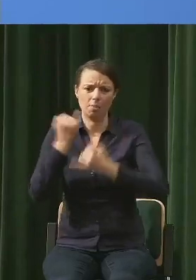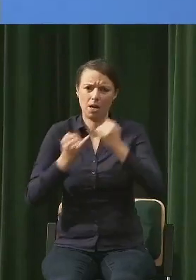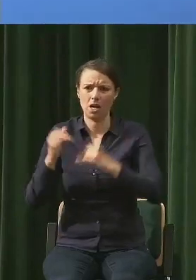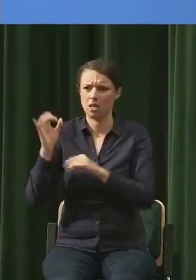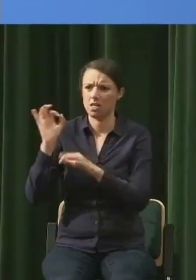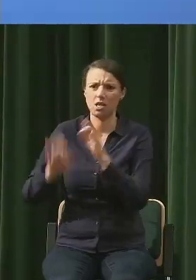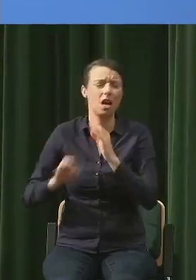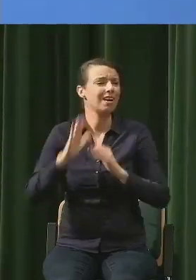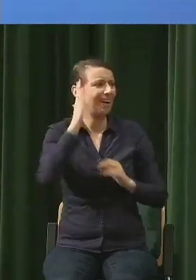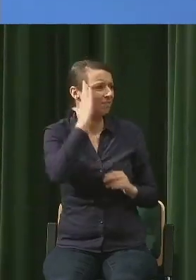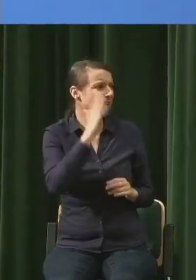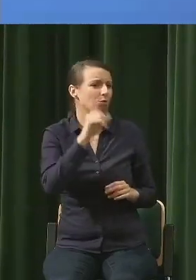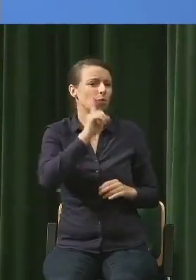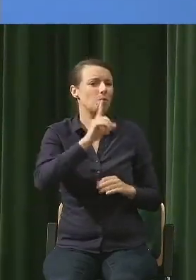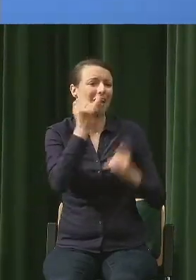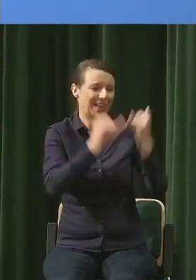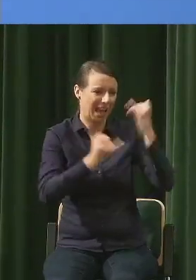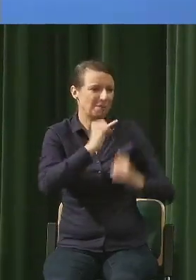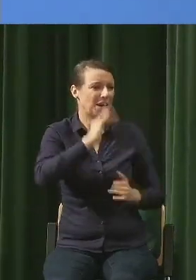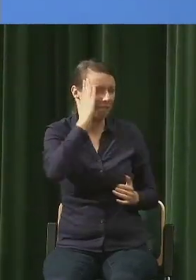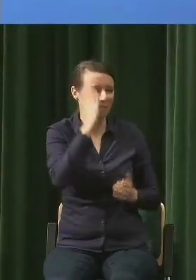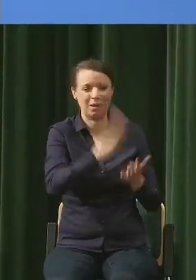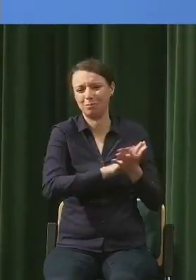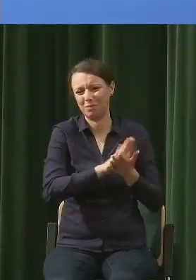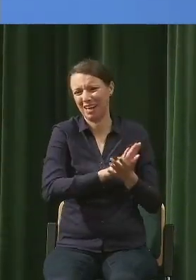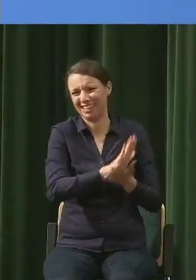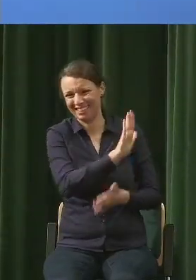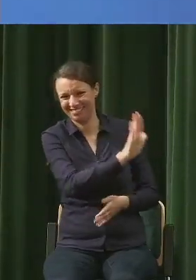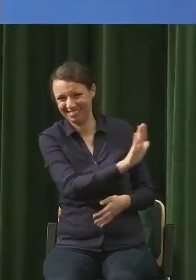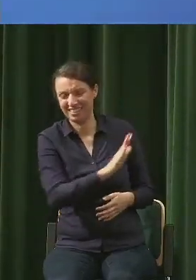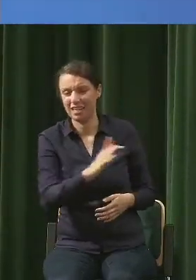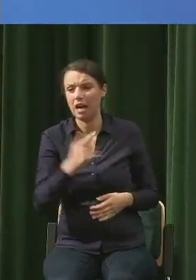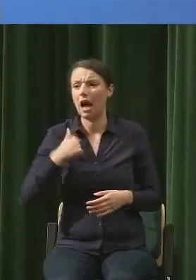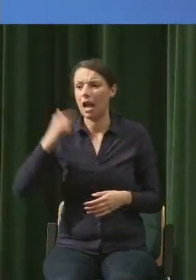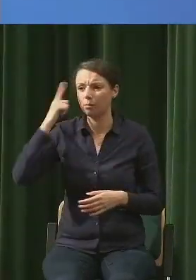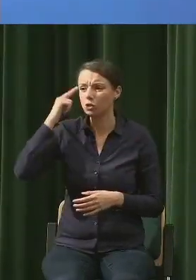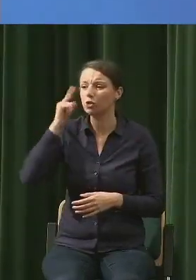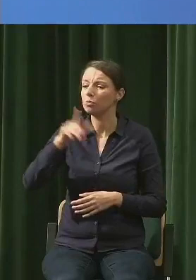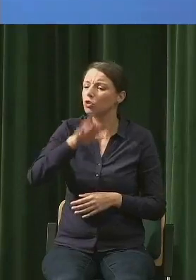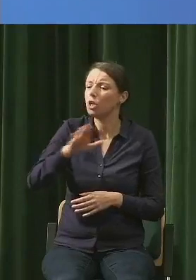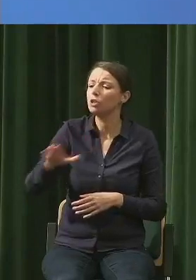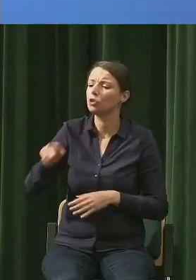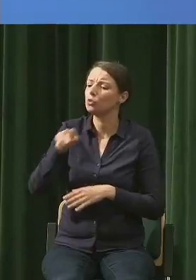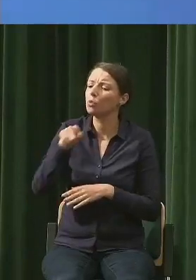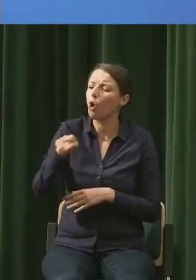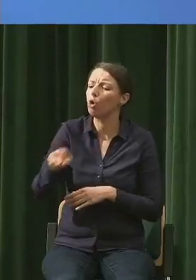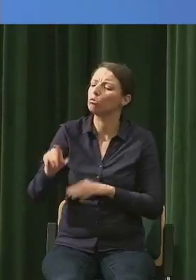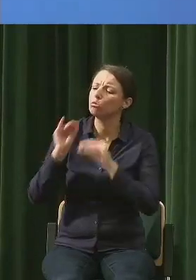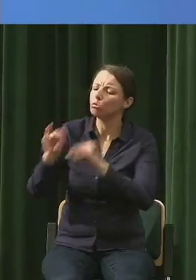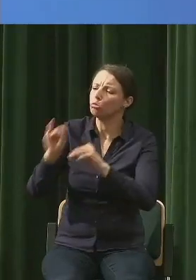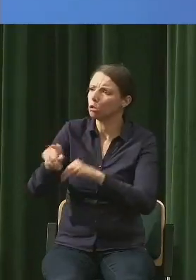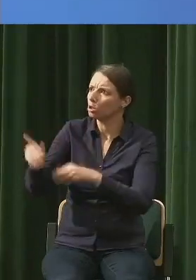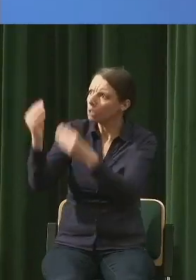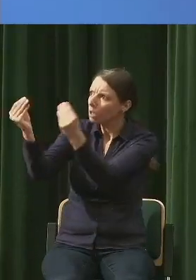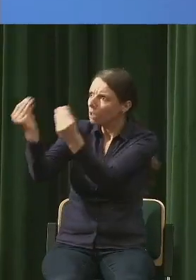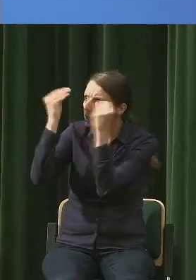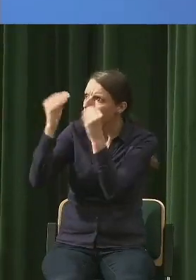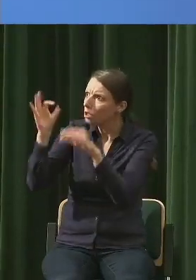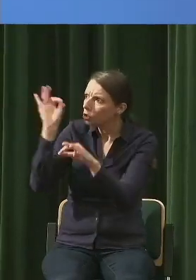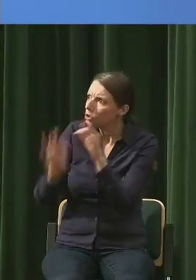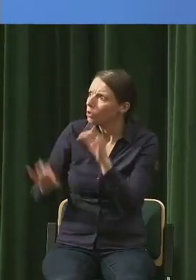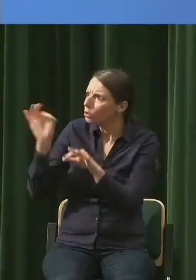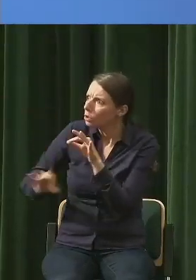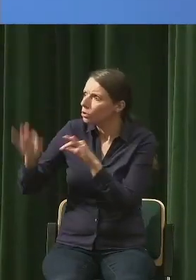pan Bendyk jest chemikiem, przepraszam bardzo, ale może jakby używania tego od razu dalej. Co z tego wynika?